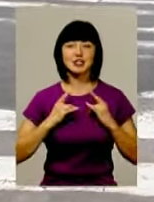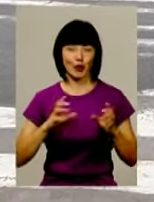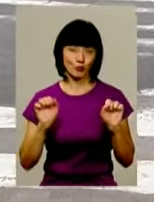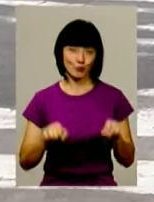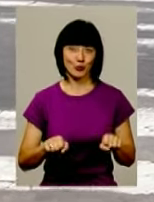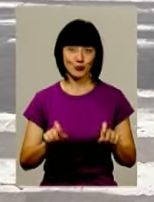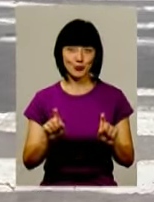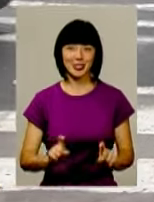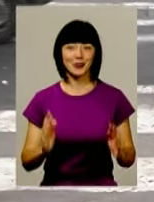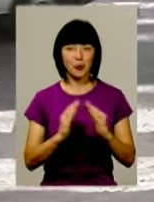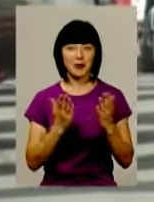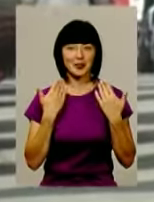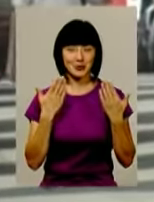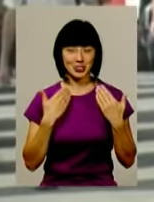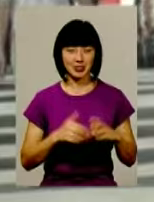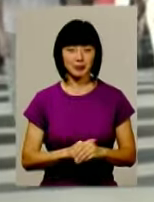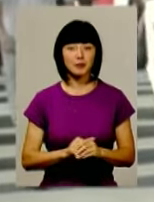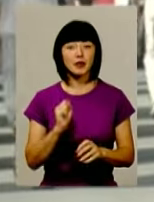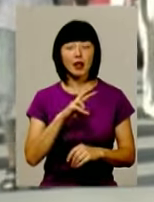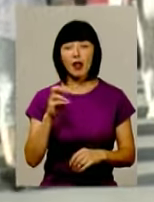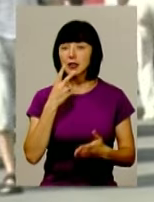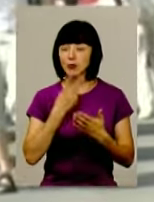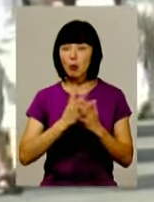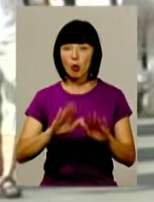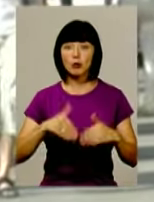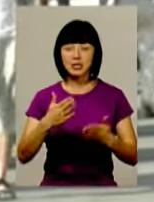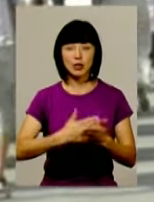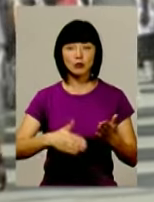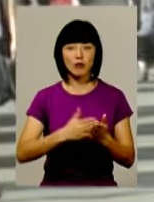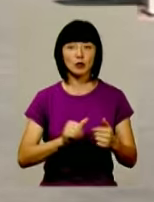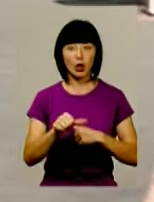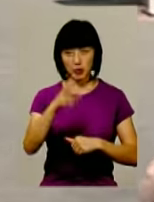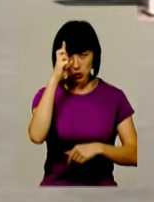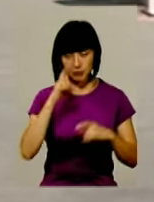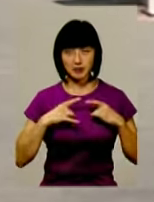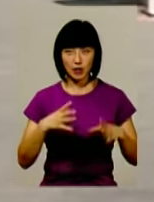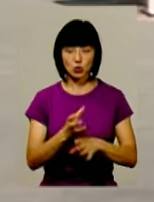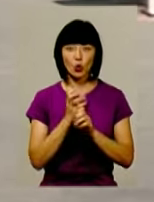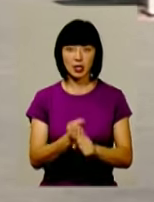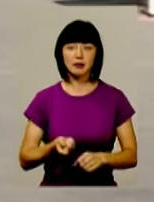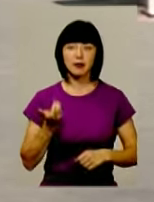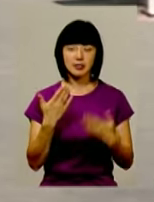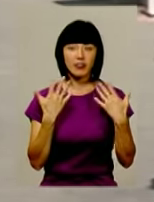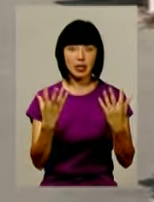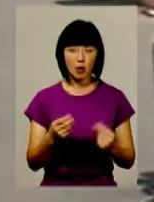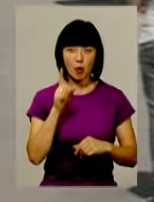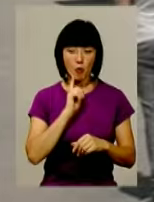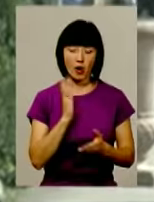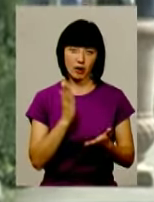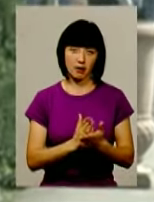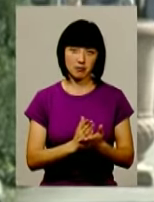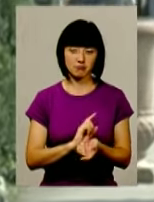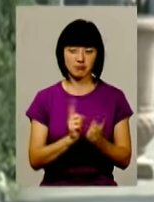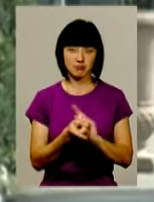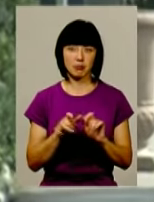можу посидіти вдома і в початку. Утім, не зважаючи на пропозиції скасувати окремі державні свята та скоротити кількість вихідних, поки спостерігаємо